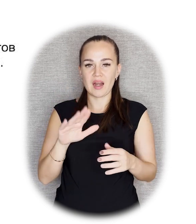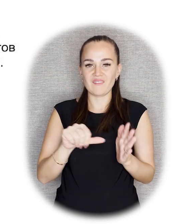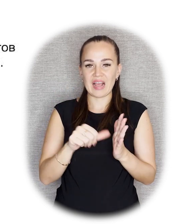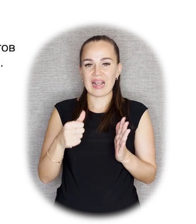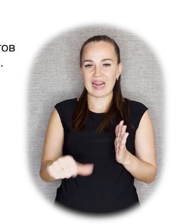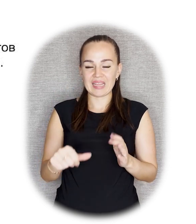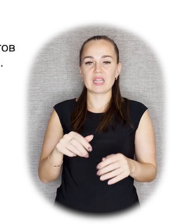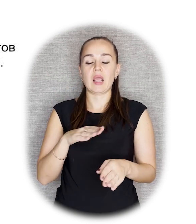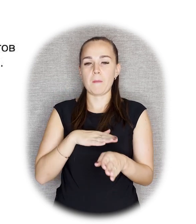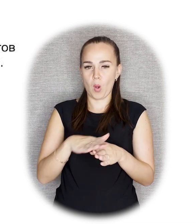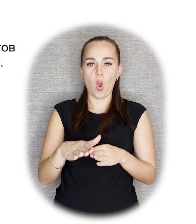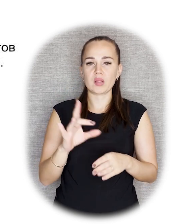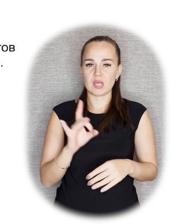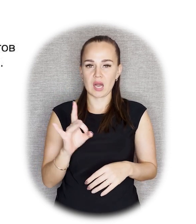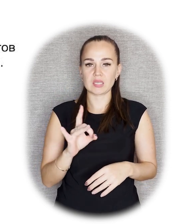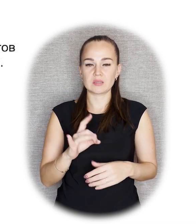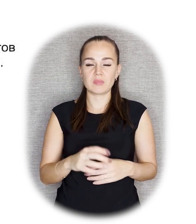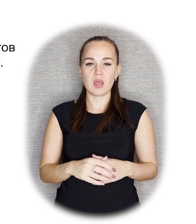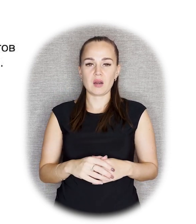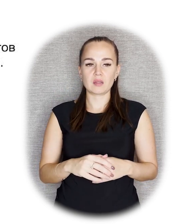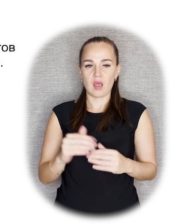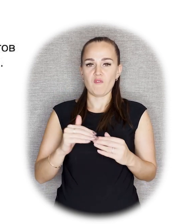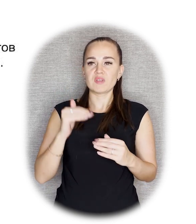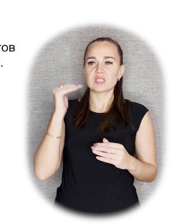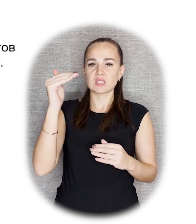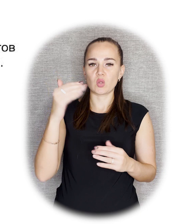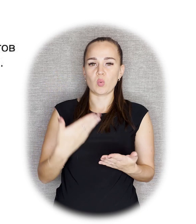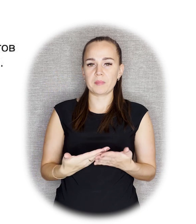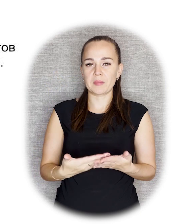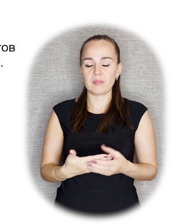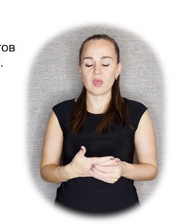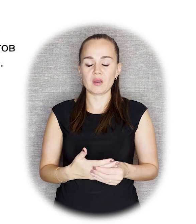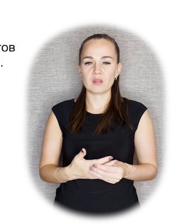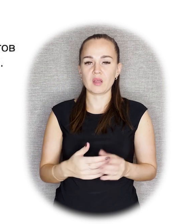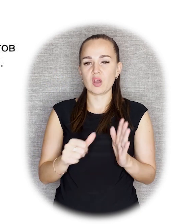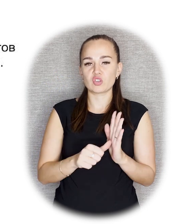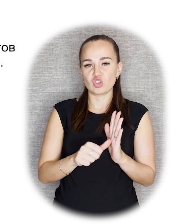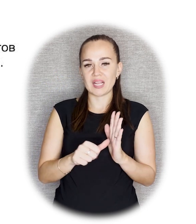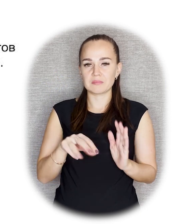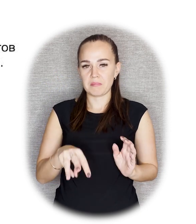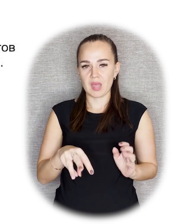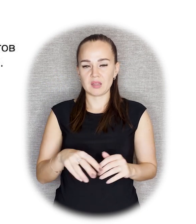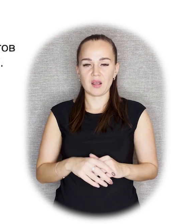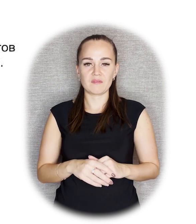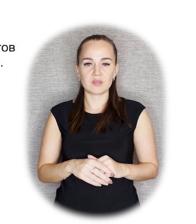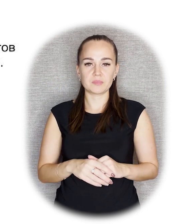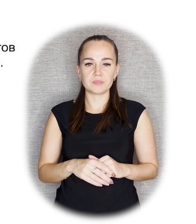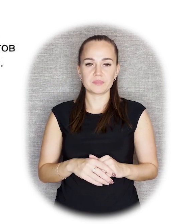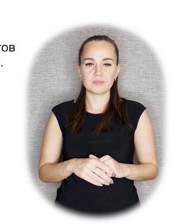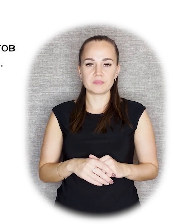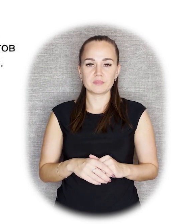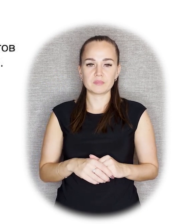глине, полноразмерная, высотой она около 6 метров.